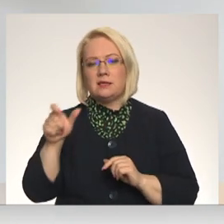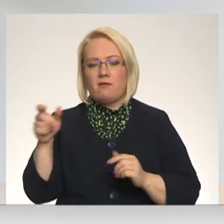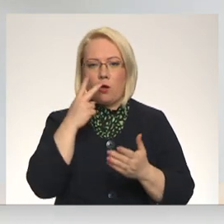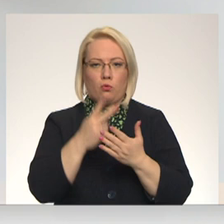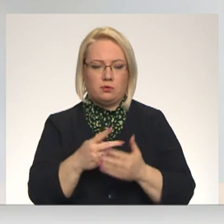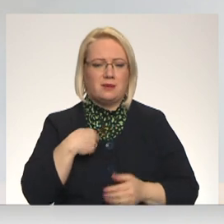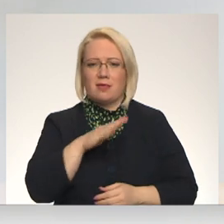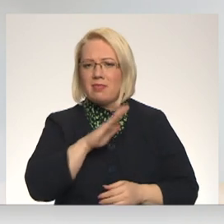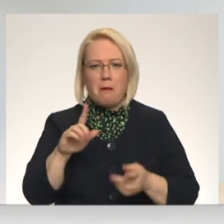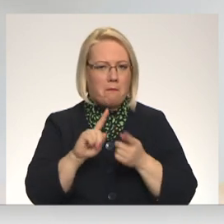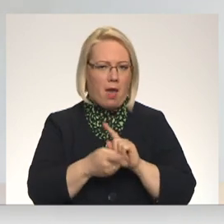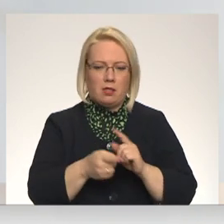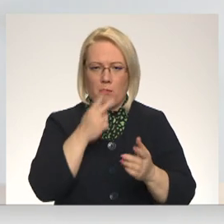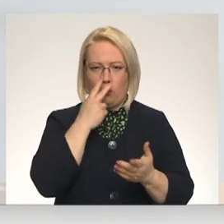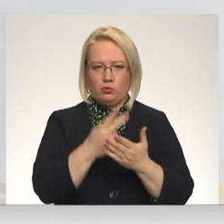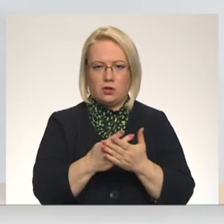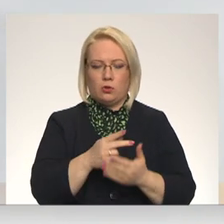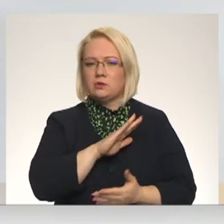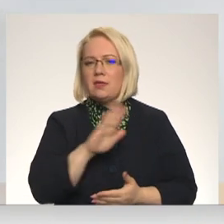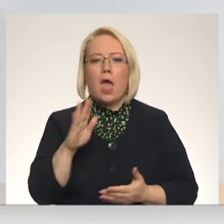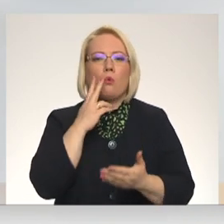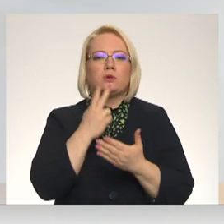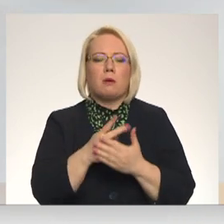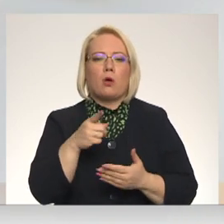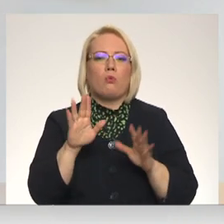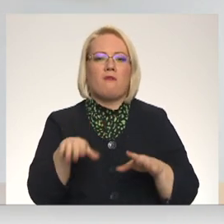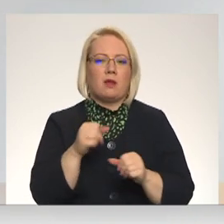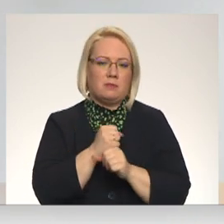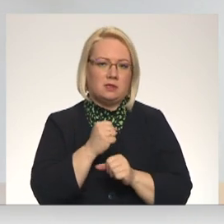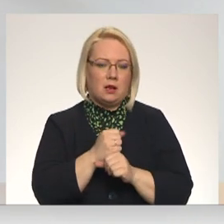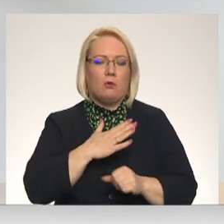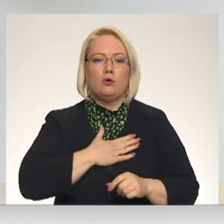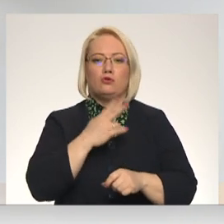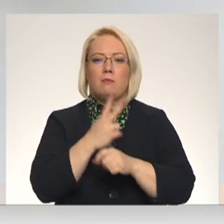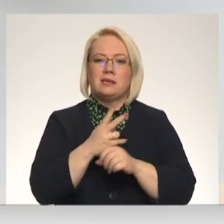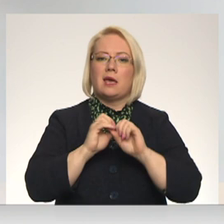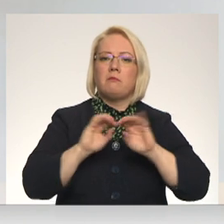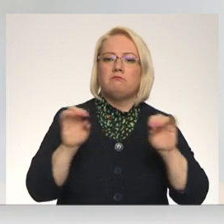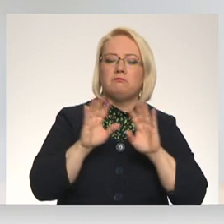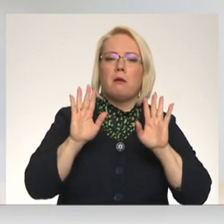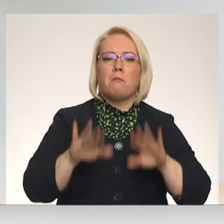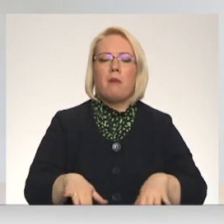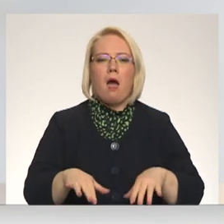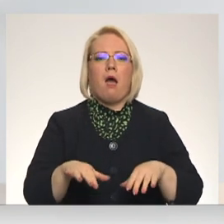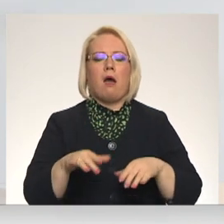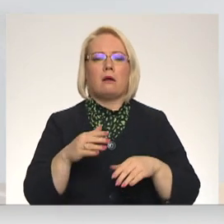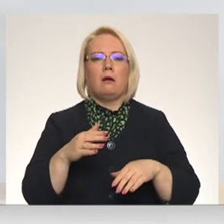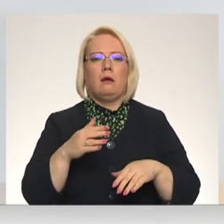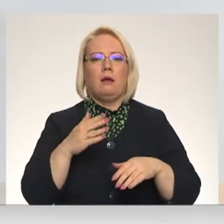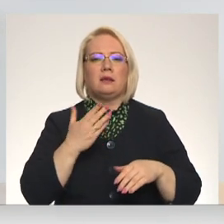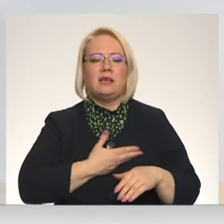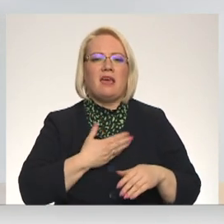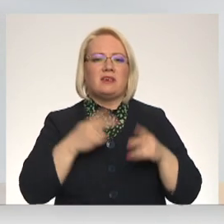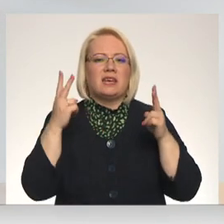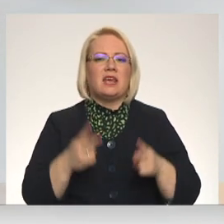necenšamies mainīt cilvēku uzskats. Neuzskatām, ka mēs to varam izdarīt. Mūsu misi ir pastāstīt par humano krīzu Ukrainā, un mēs